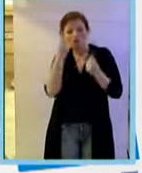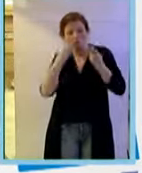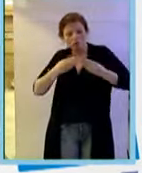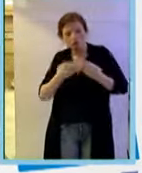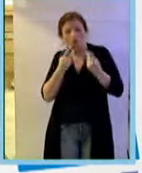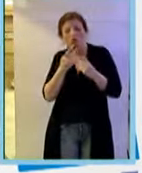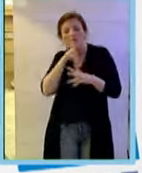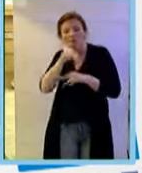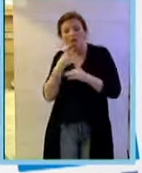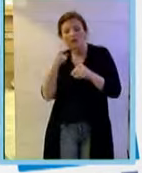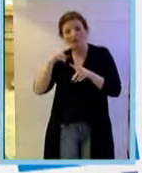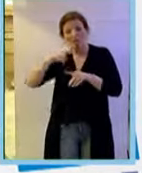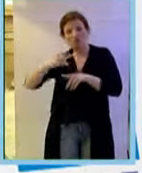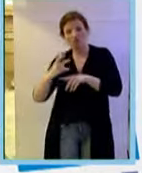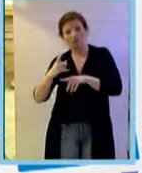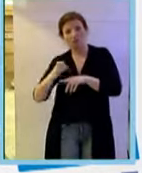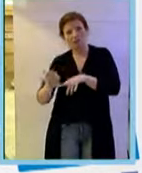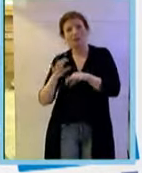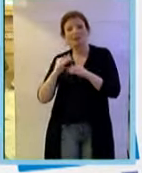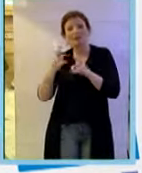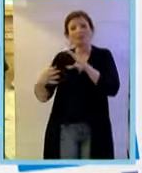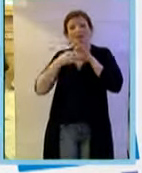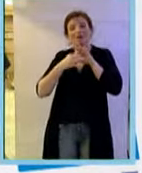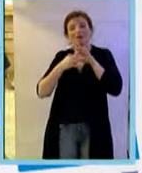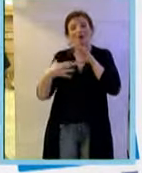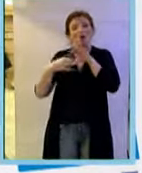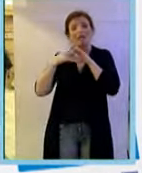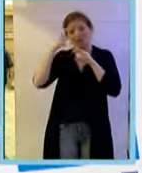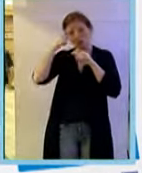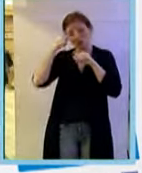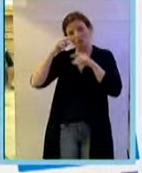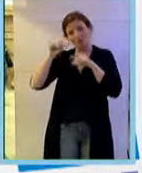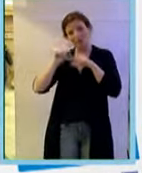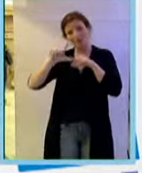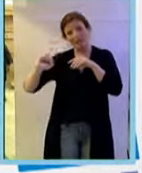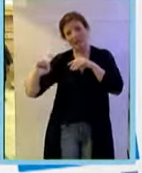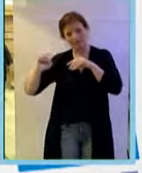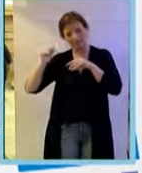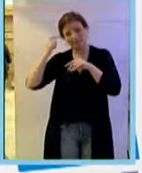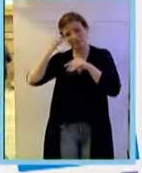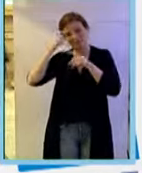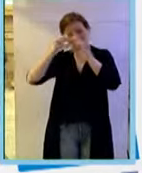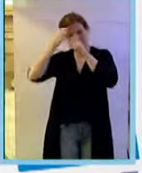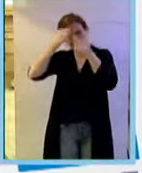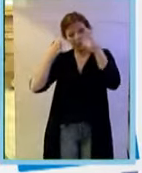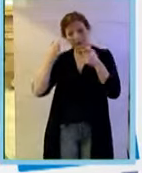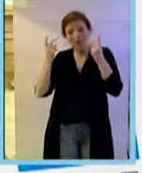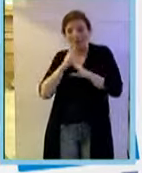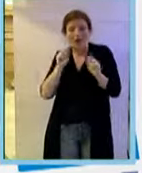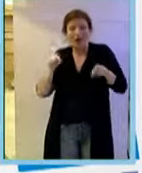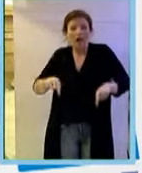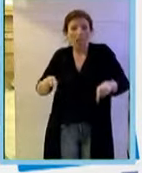sclerosi laterale amiotrofica, anche se in questo momento non so se